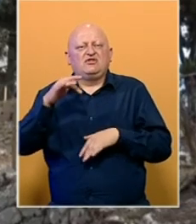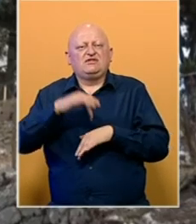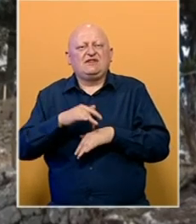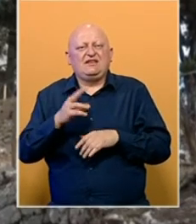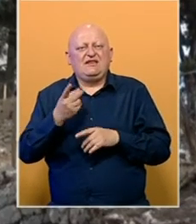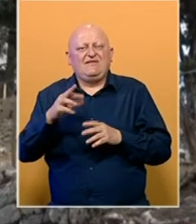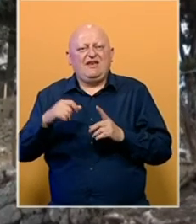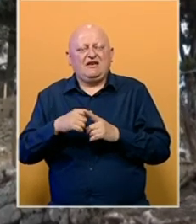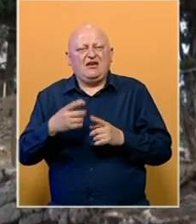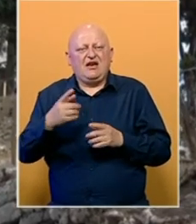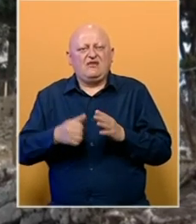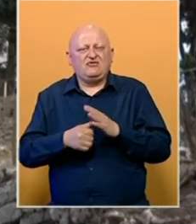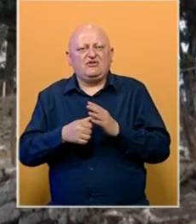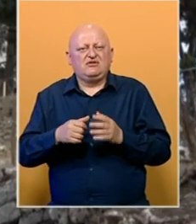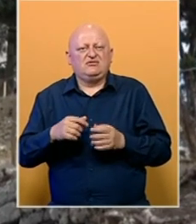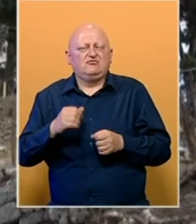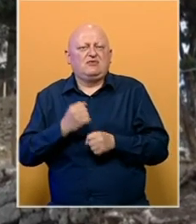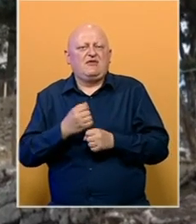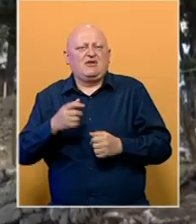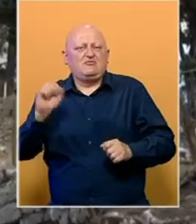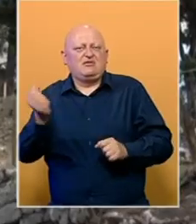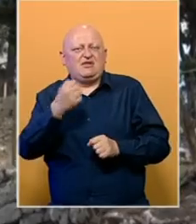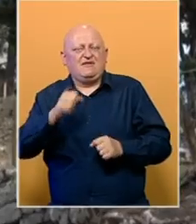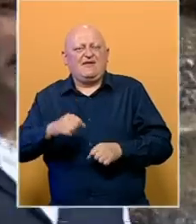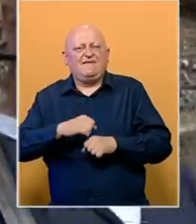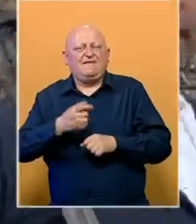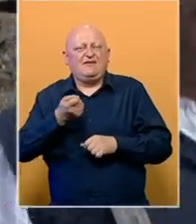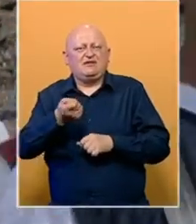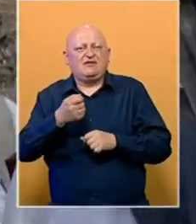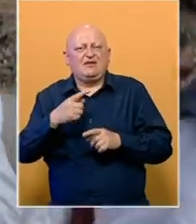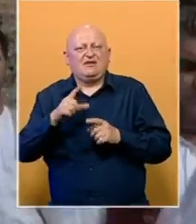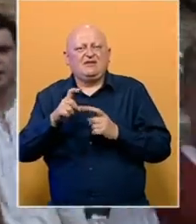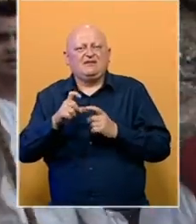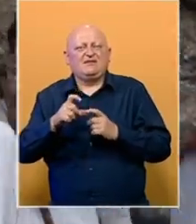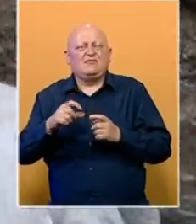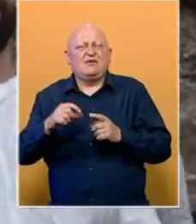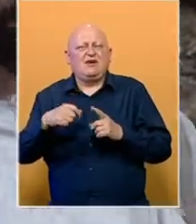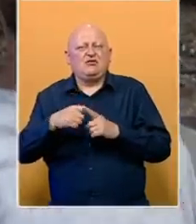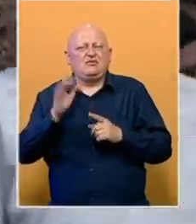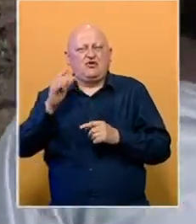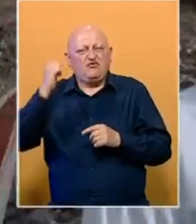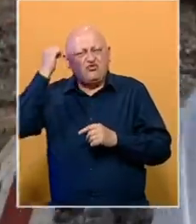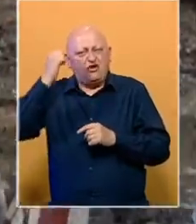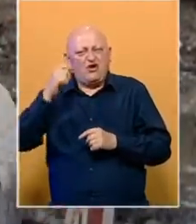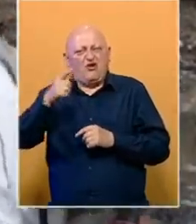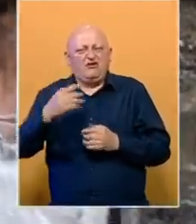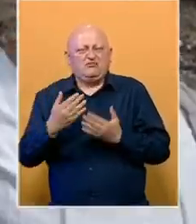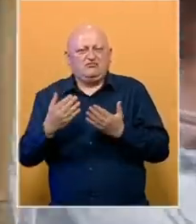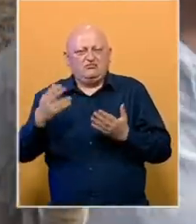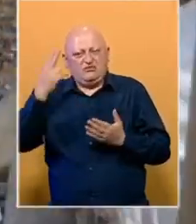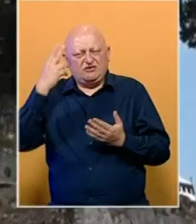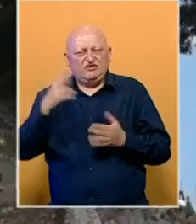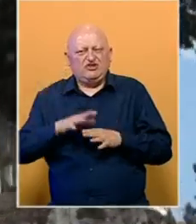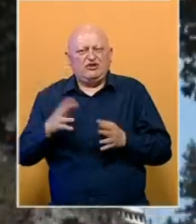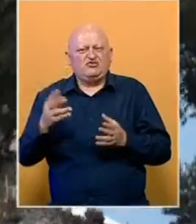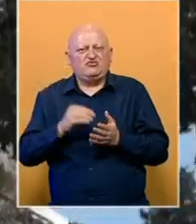živjelo u srednjem vijeku, a vrhunac događaja je simulacija bitke vitezova Herceg Stjepana Kosače protiv Turaka. Ovaj sajam je prepoznat u